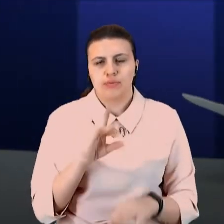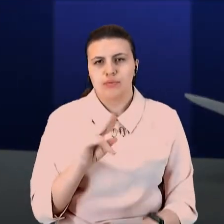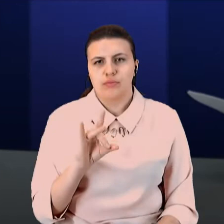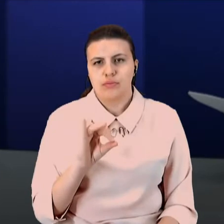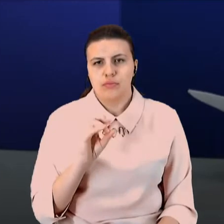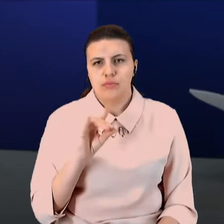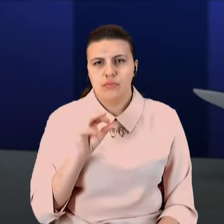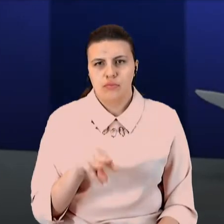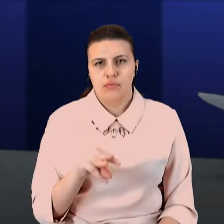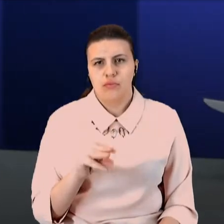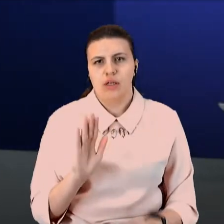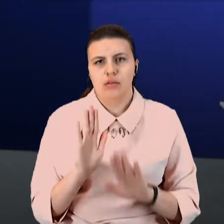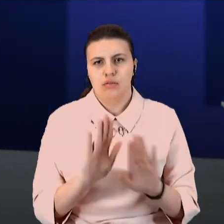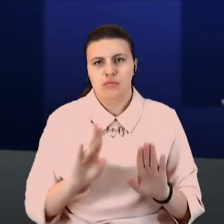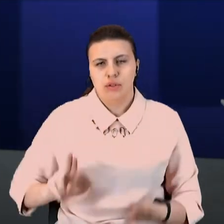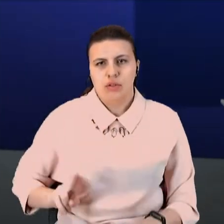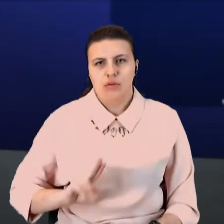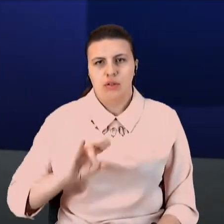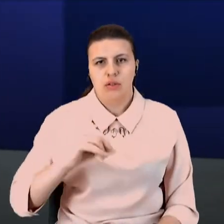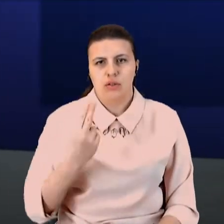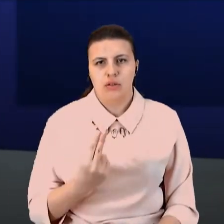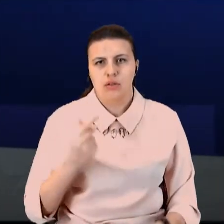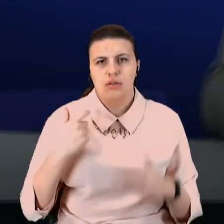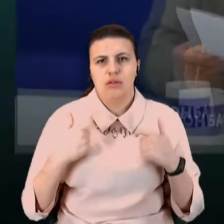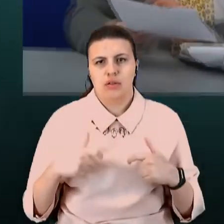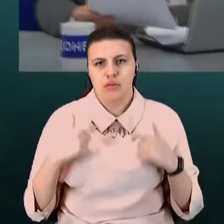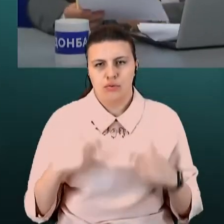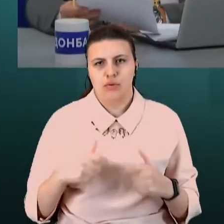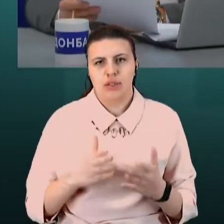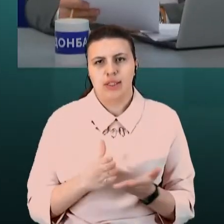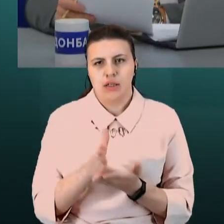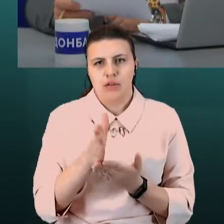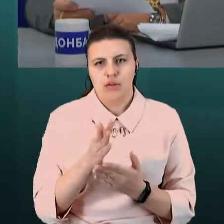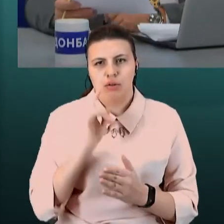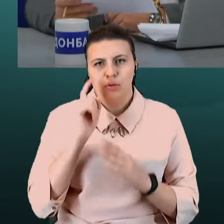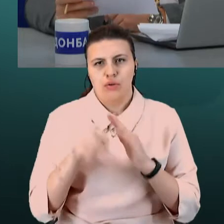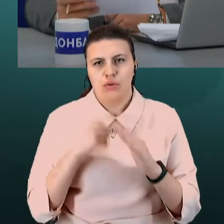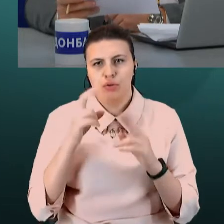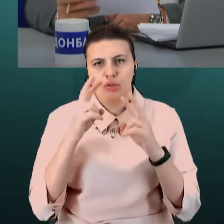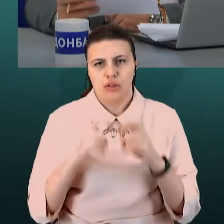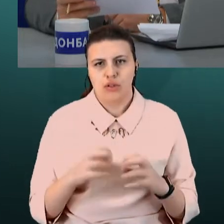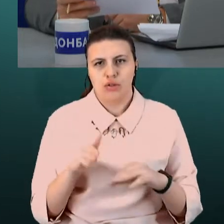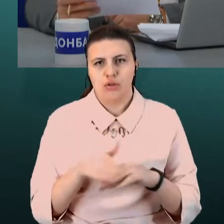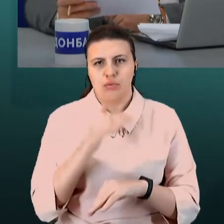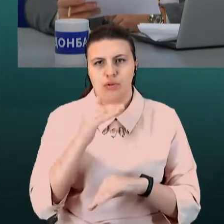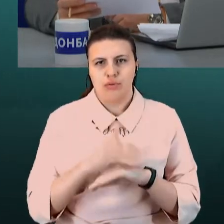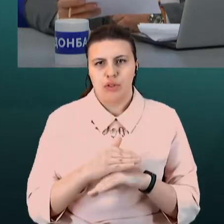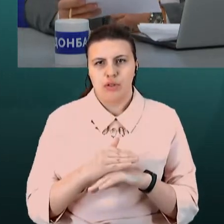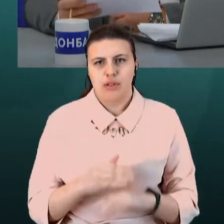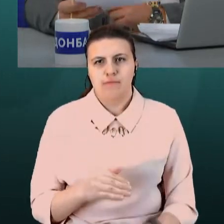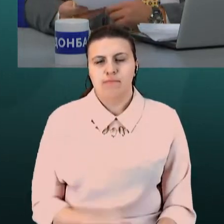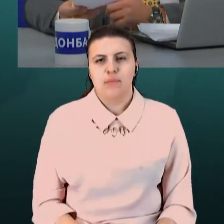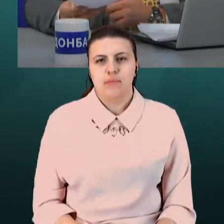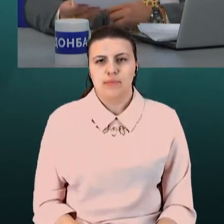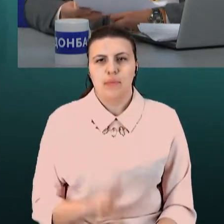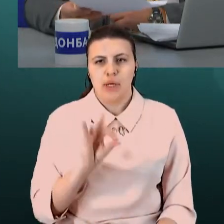директора Національного інституту стратегічних досліджень. Доброго вечора! Доброго вечора! Пане